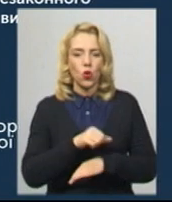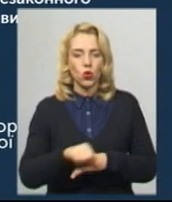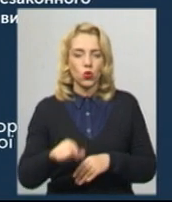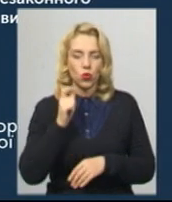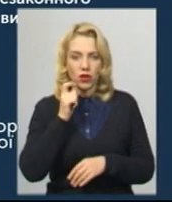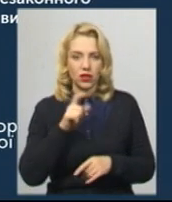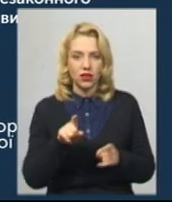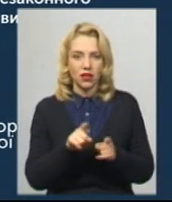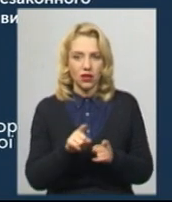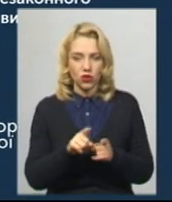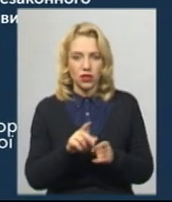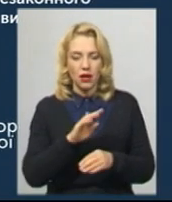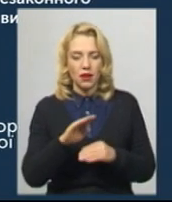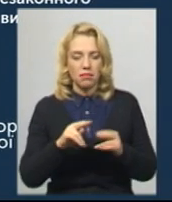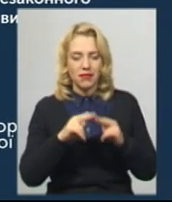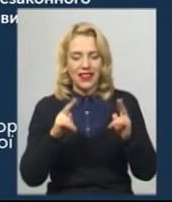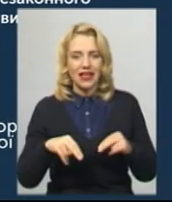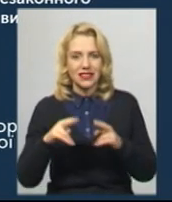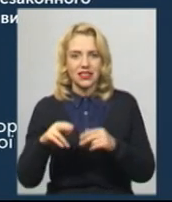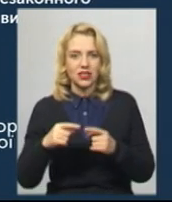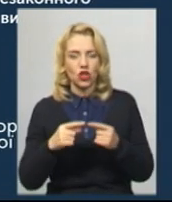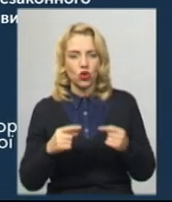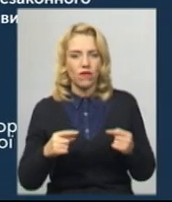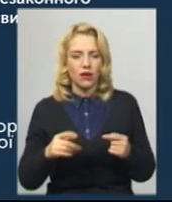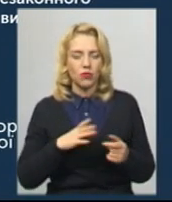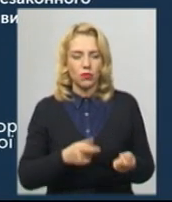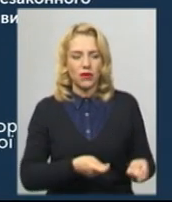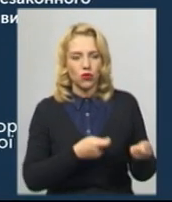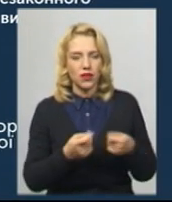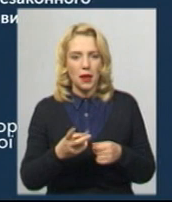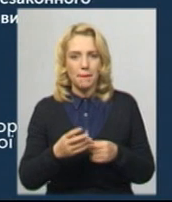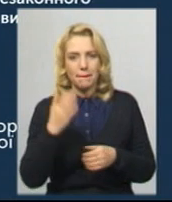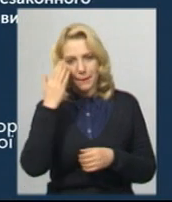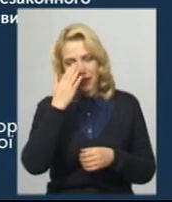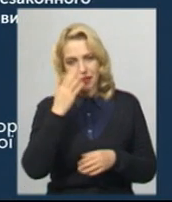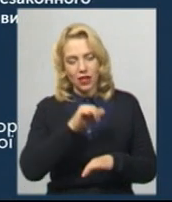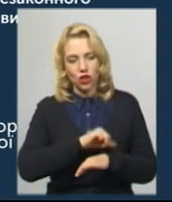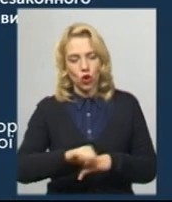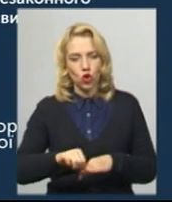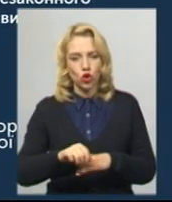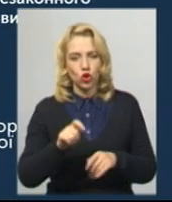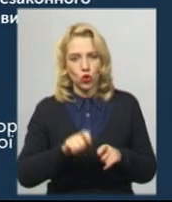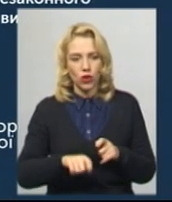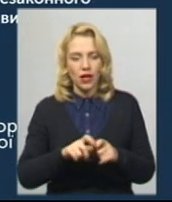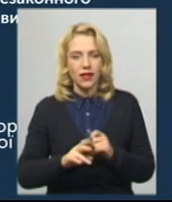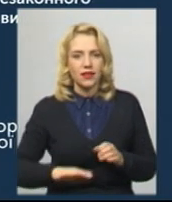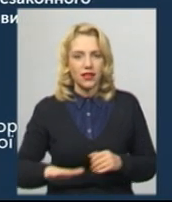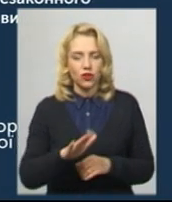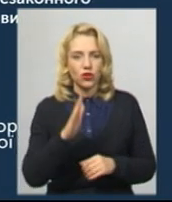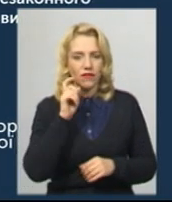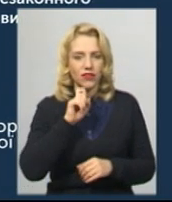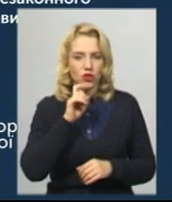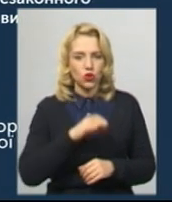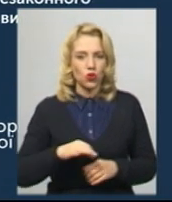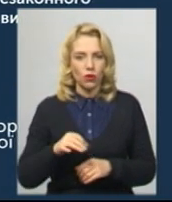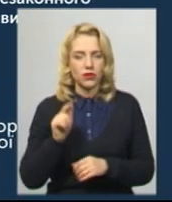Крім того, підакцизний товар ввозився поза митним контролем на територію прикордонних районів Вінницької області. Там і